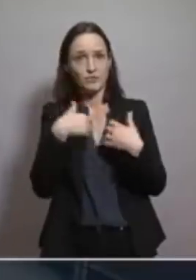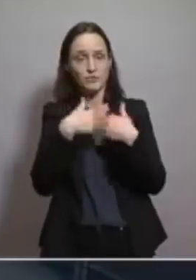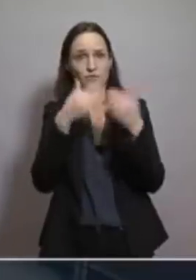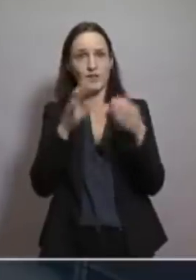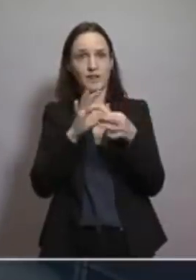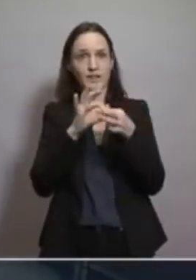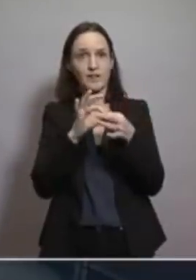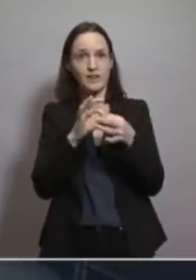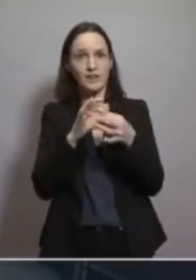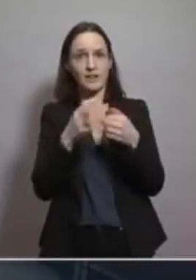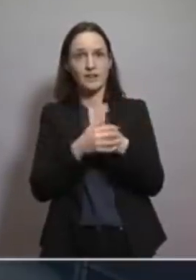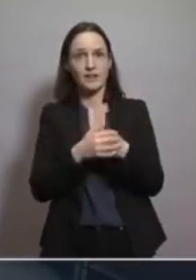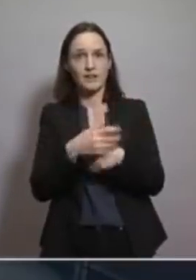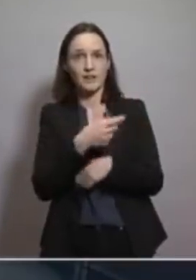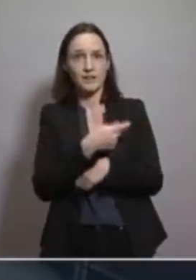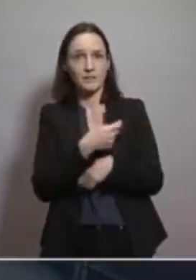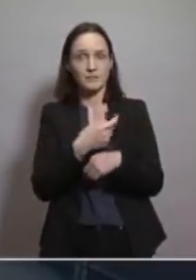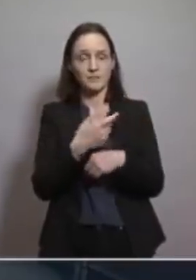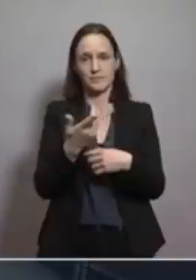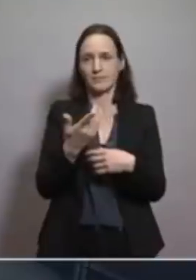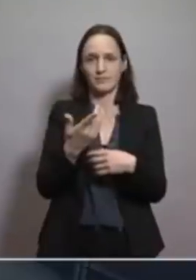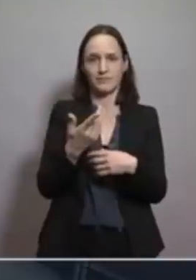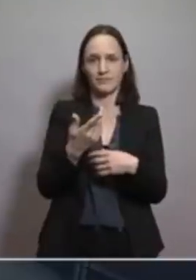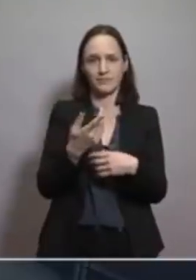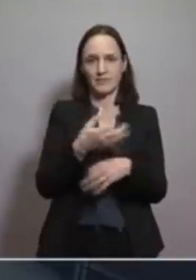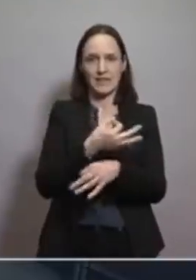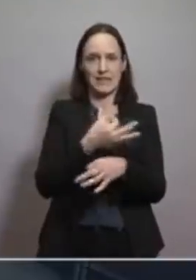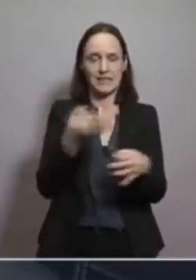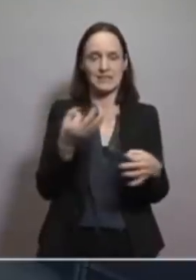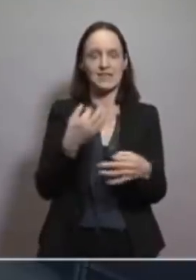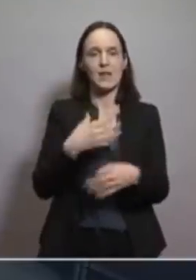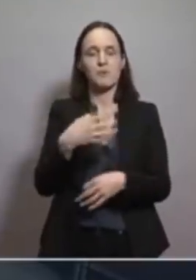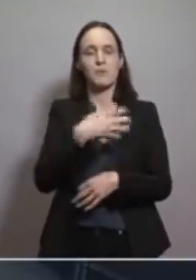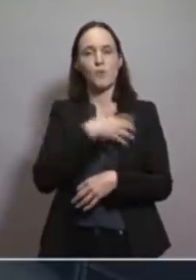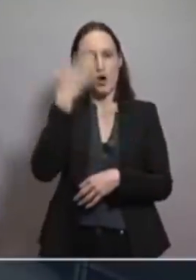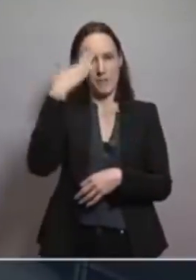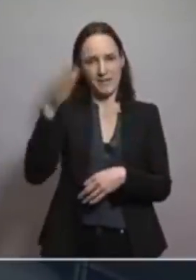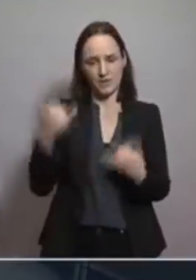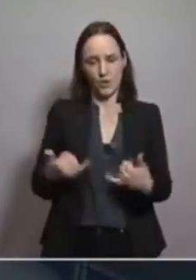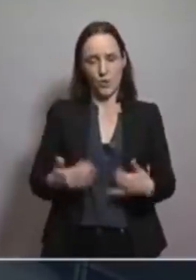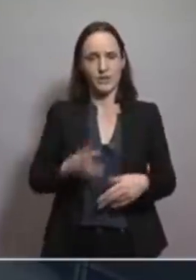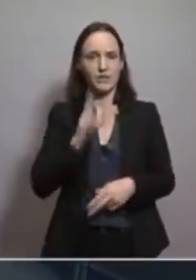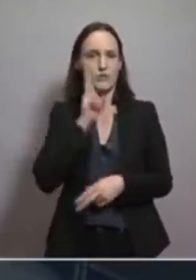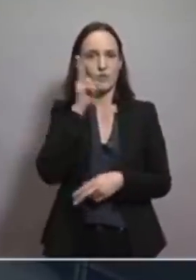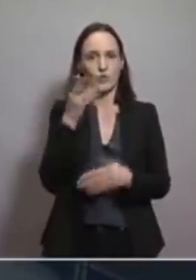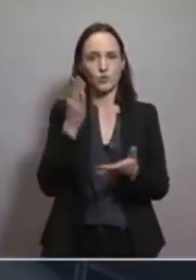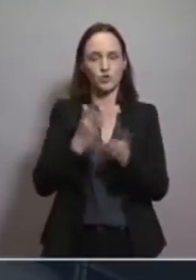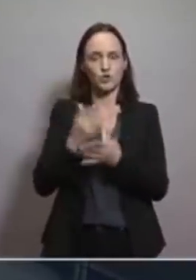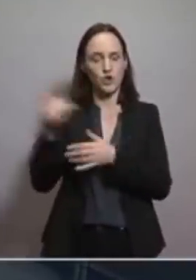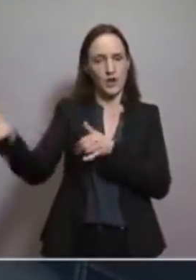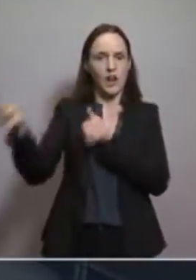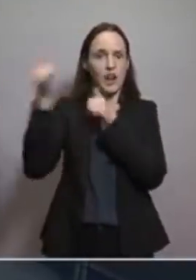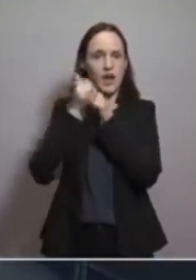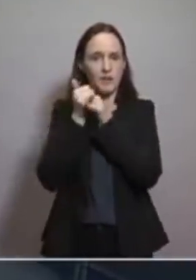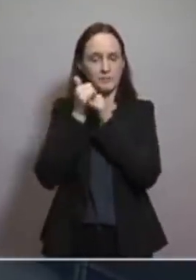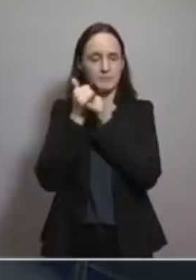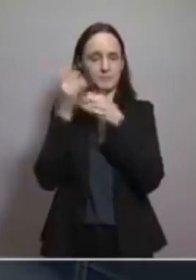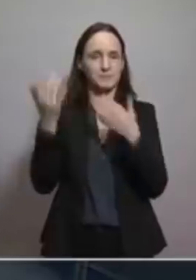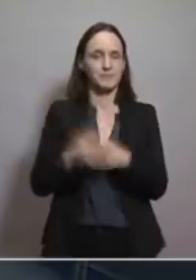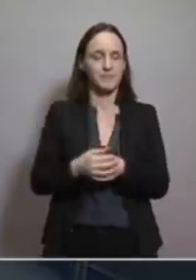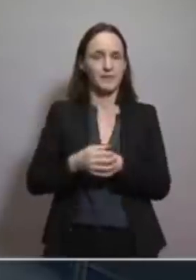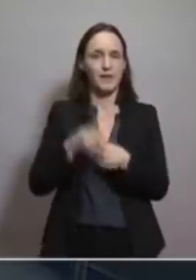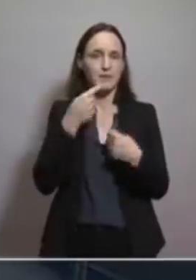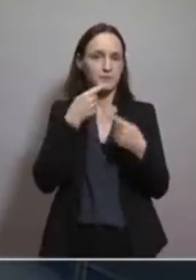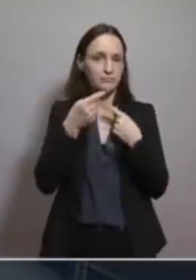Also kurz gesagt nix. Ich habe mit dem Bürgermeister in der Früh auch telefonisch persönlich Kontakt aufgenommen,